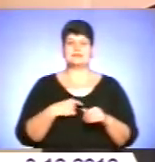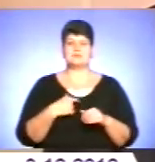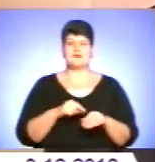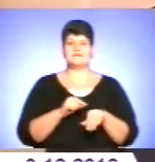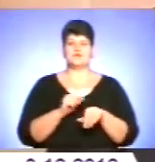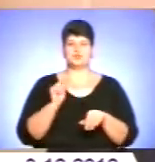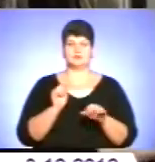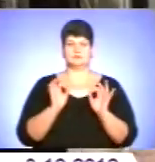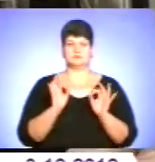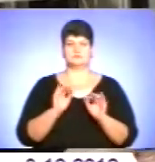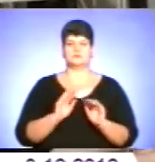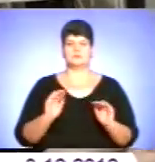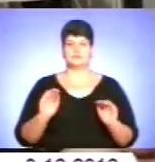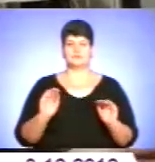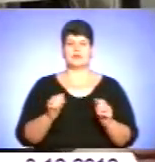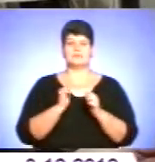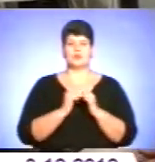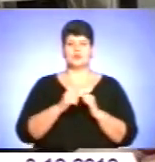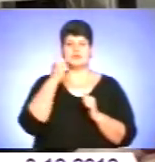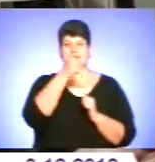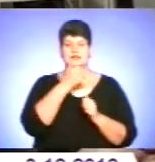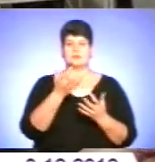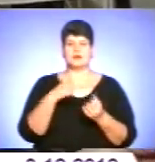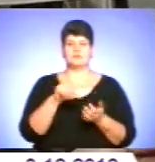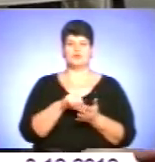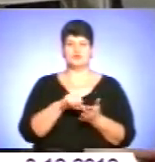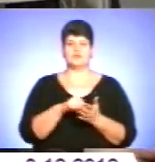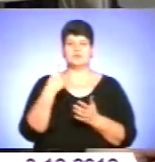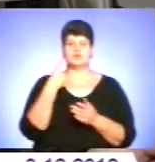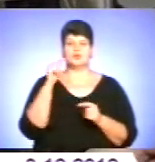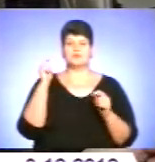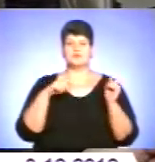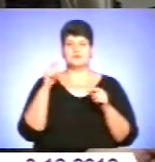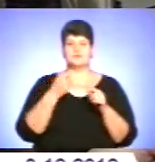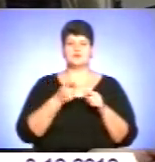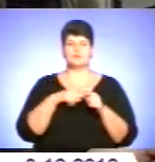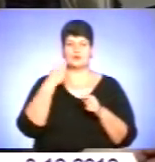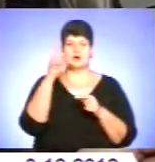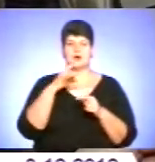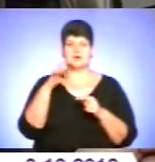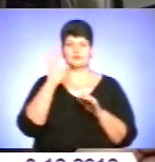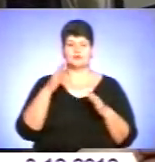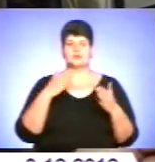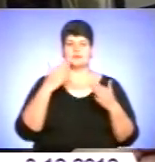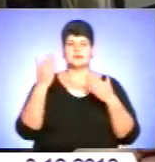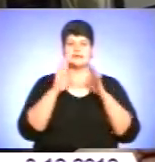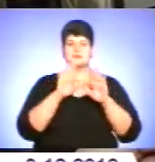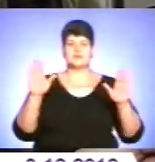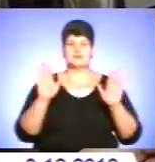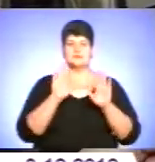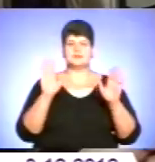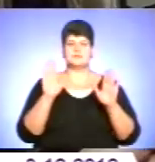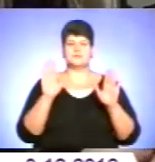повноцінною дитиною. Ми кожен рік беремо участь в цьому обласному фестивалі. Ми цього разу будемо співати дуже гарну, веселу пісню для